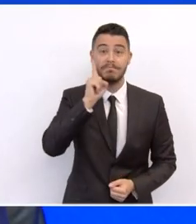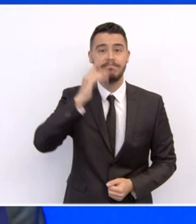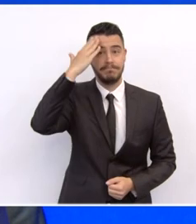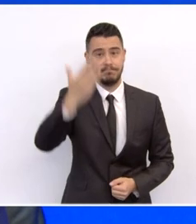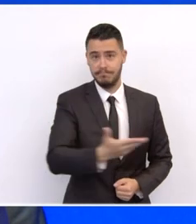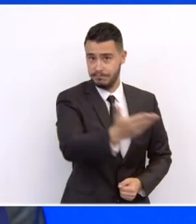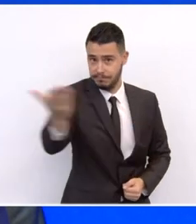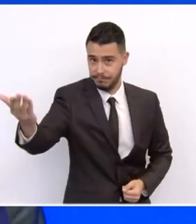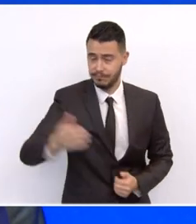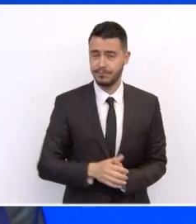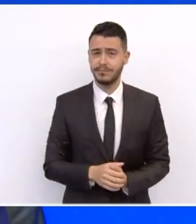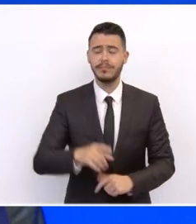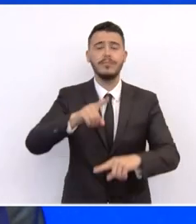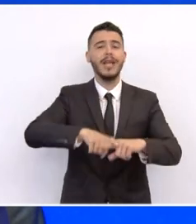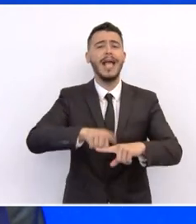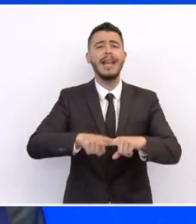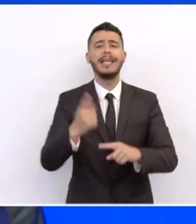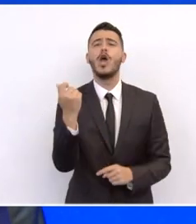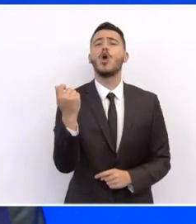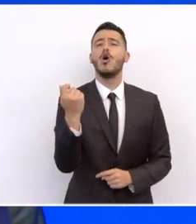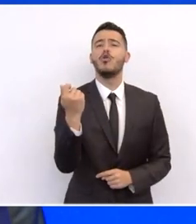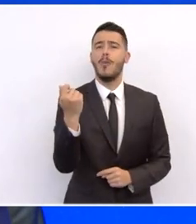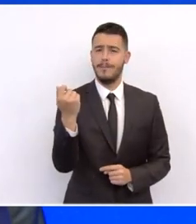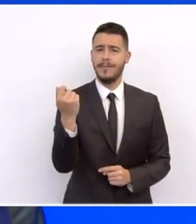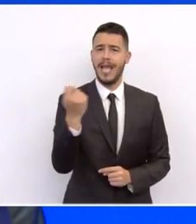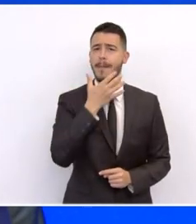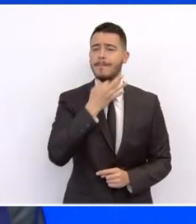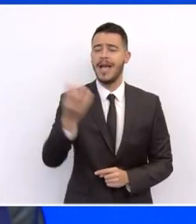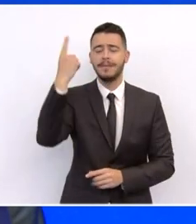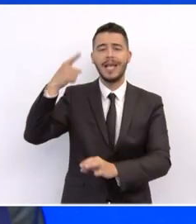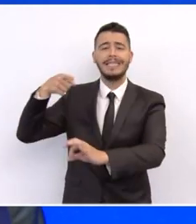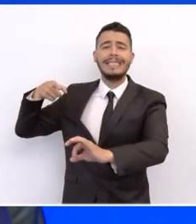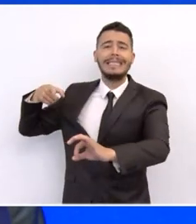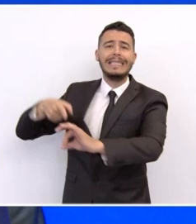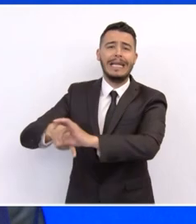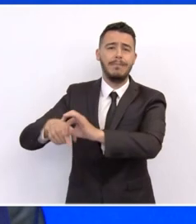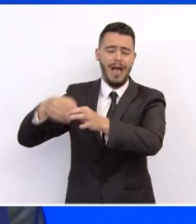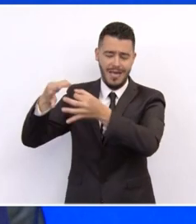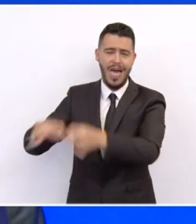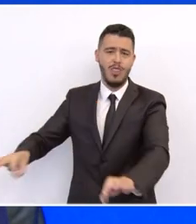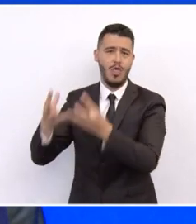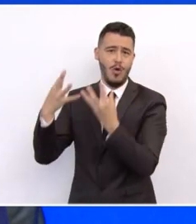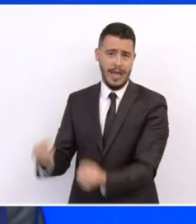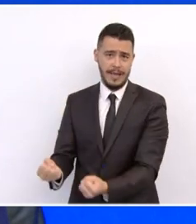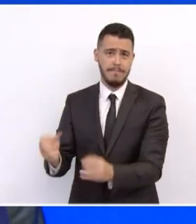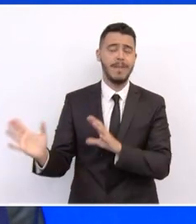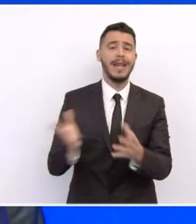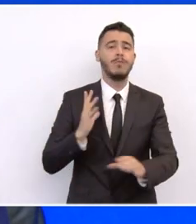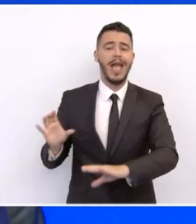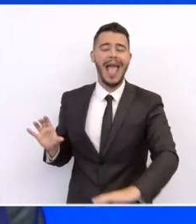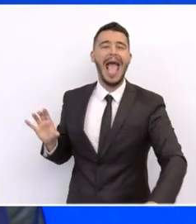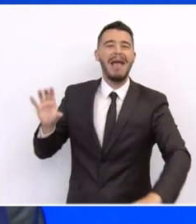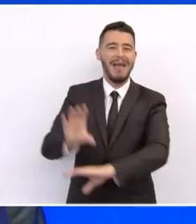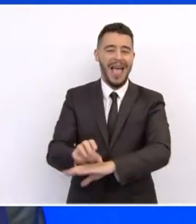οικονομία, όπως ξέρουμε, έχει ένα μεγάλο επενδυτικό κενό. Δηλαδή, οι επενδύσεις είναι περίπου οι μισές από όσες